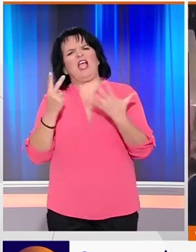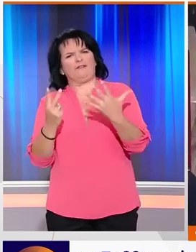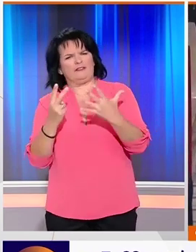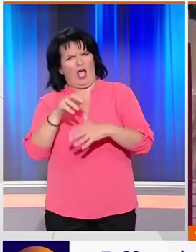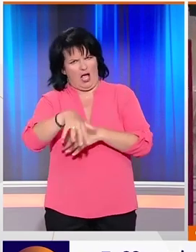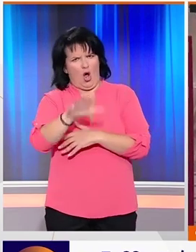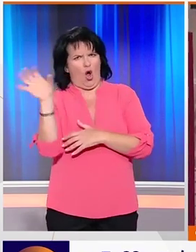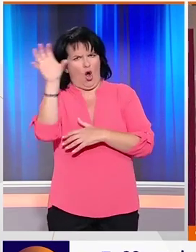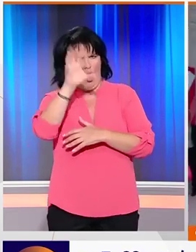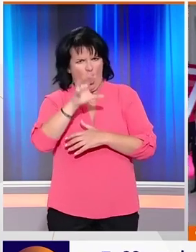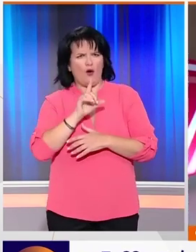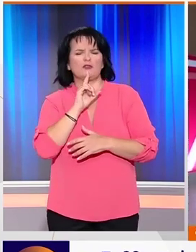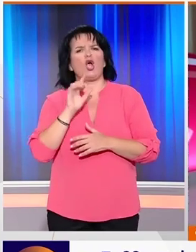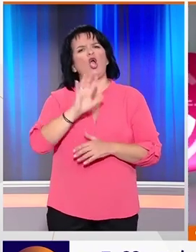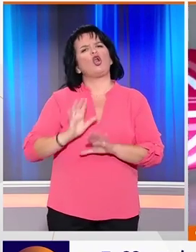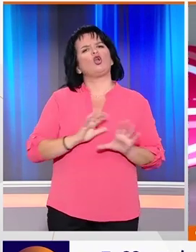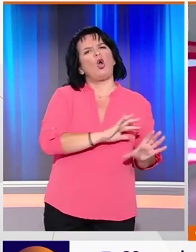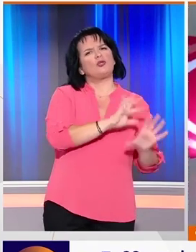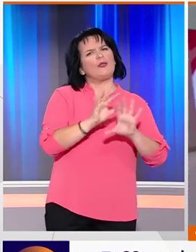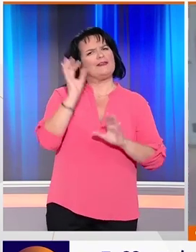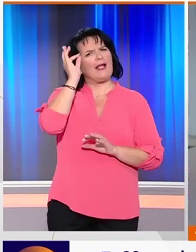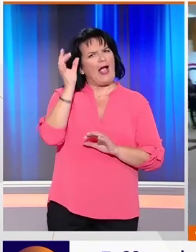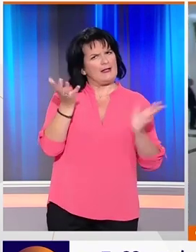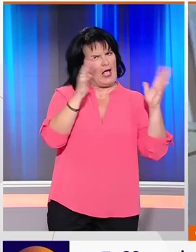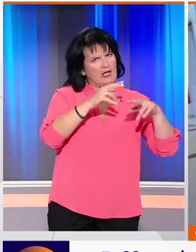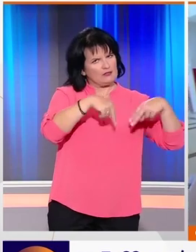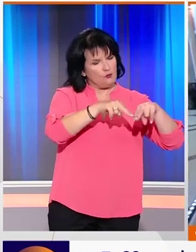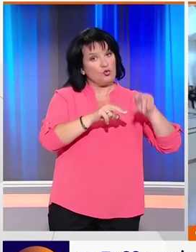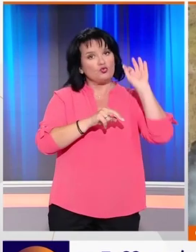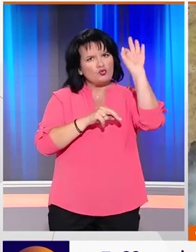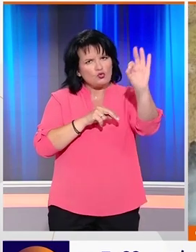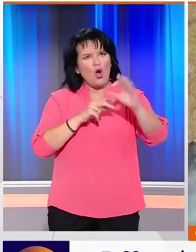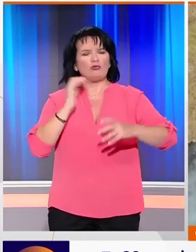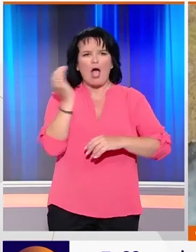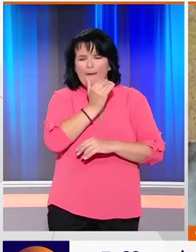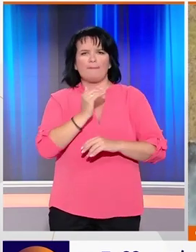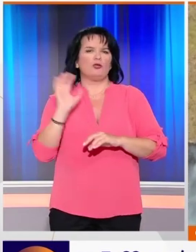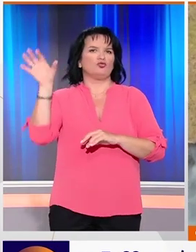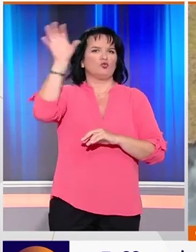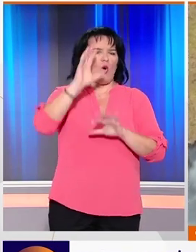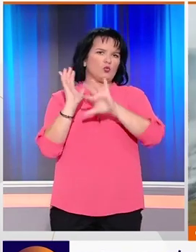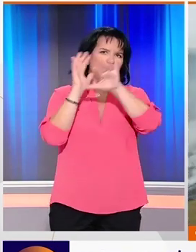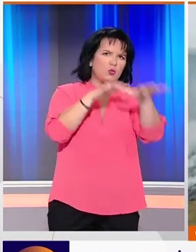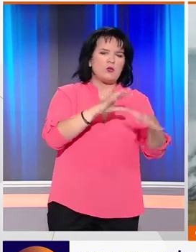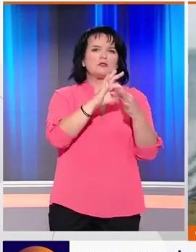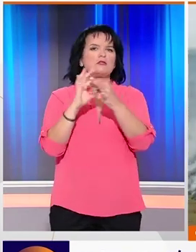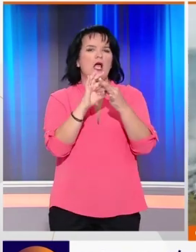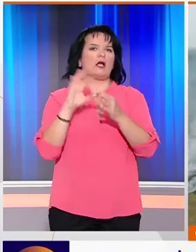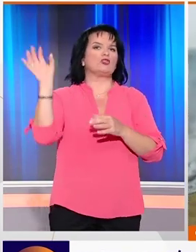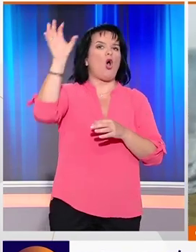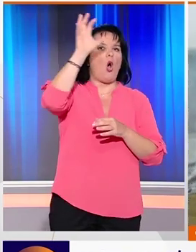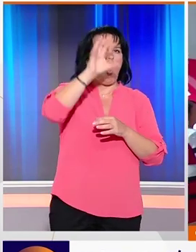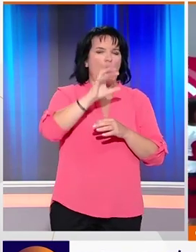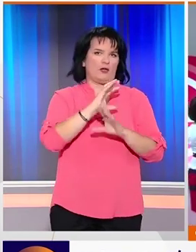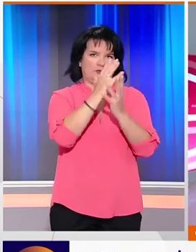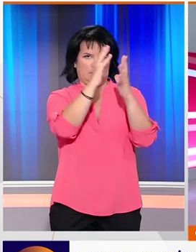αυτό το Σαββατοκύριακο στην Πιαρίτς, στην νοτιοδυτική Γαλλία. Στόχος η κινητοποίηση όλων των δυνάμεων στην περιοχή σε συνεργασία με τις χώρες της